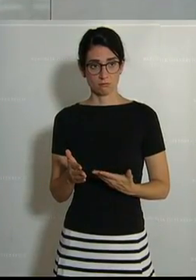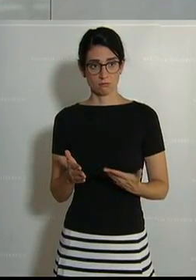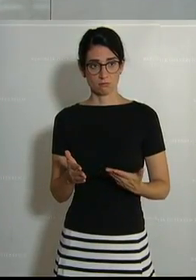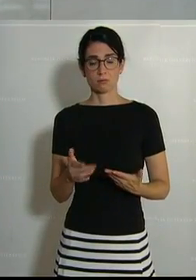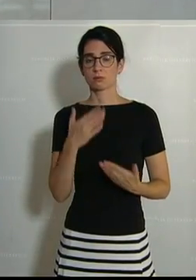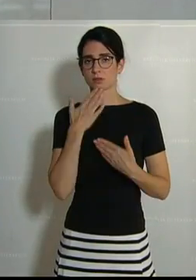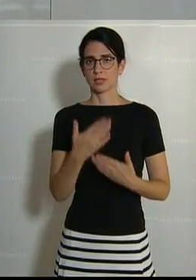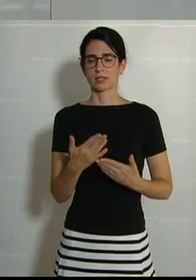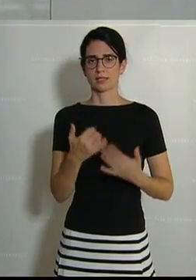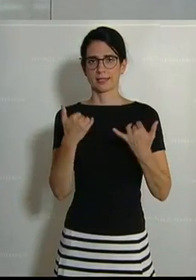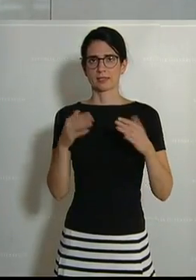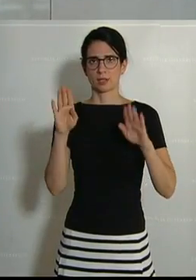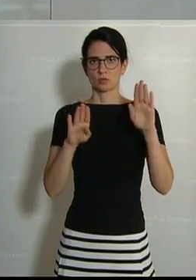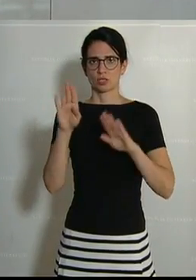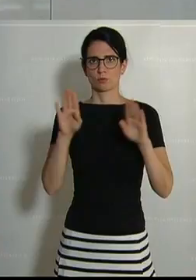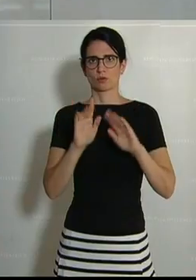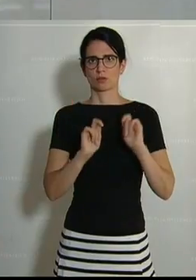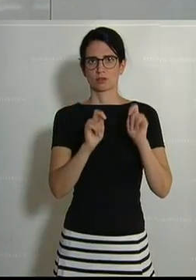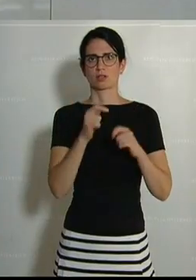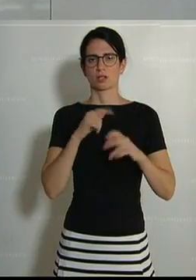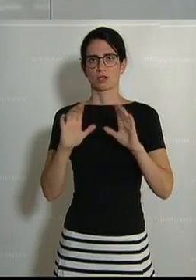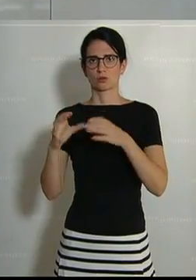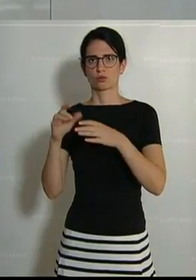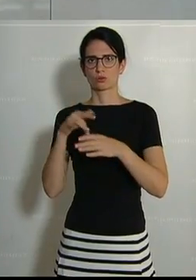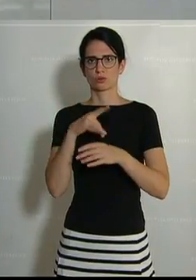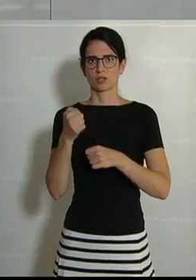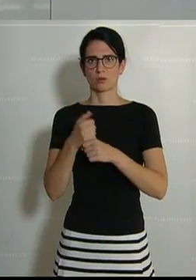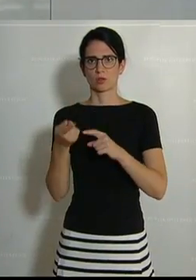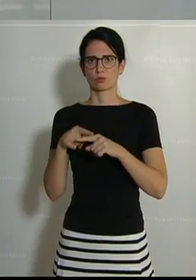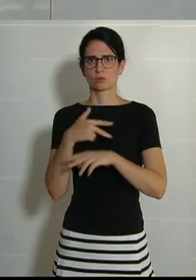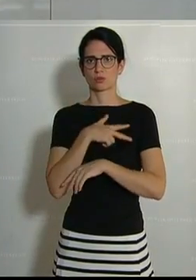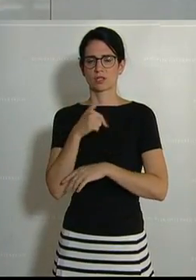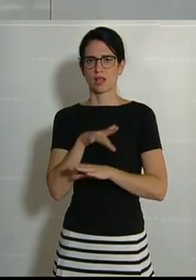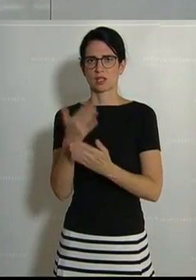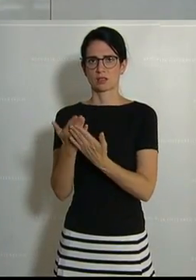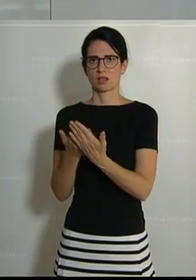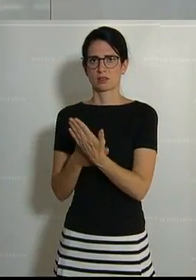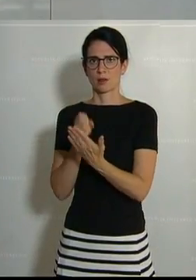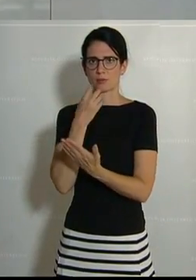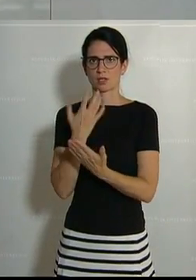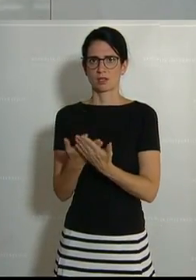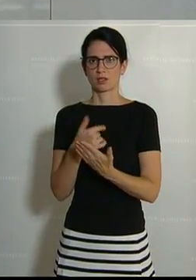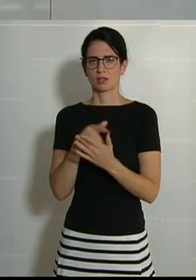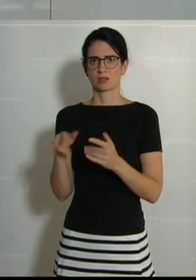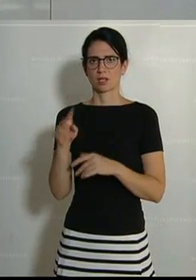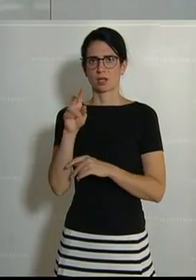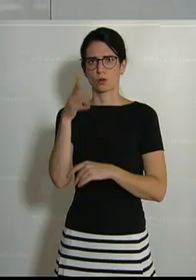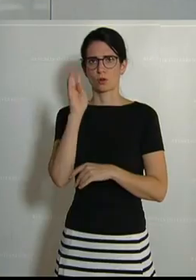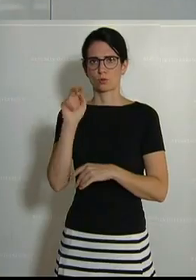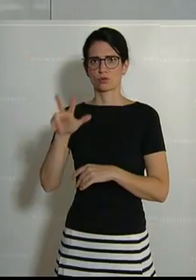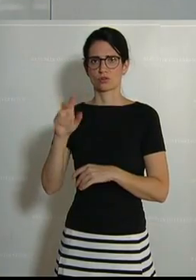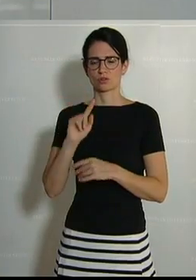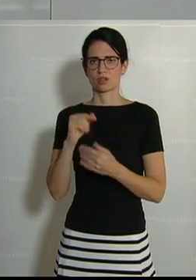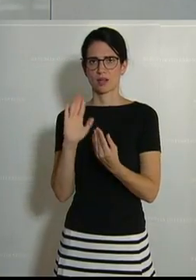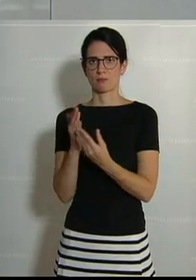Ich danke. Wir kommen jetzt zur Abstimmung über den Antrag des Ausschusses für Arbeit und Soziales, den vorliegenden Bericht, Römisch 3,77, der